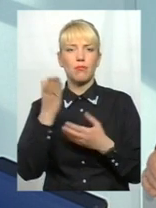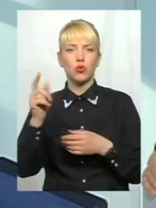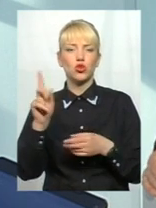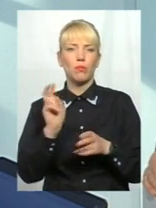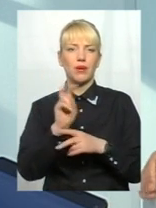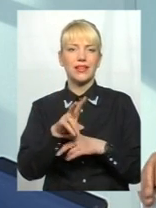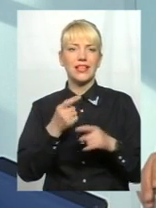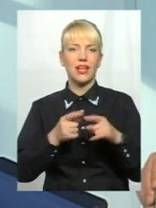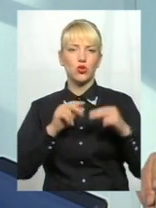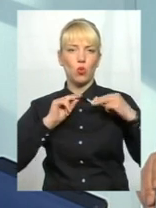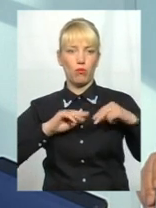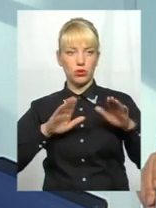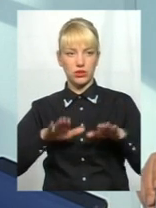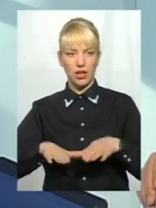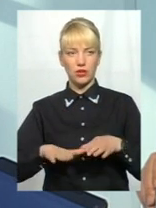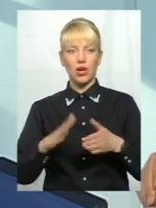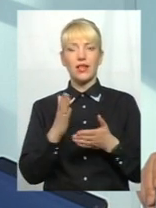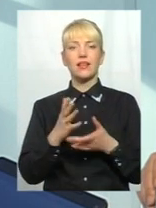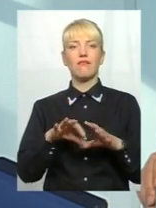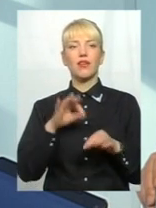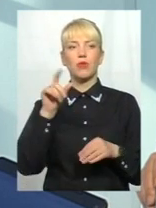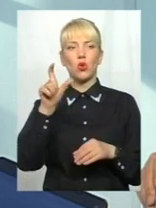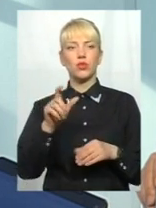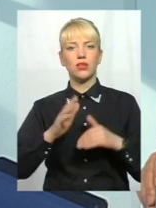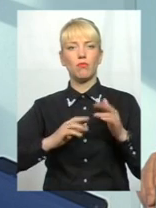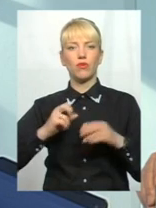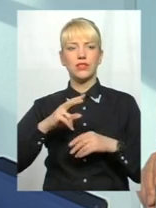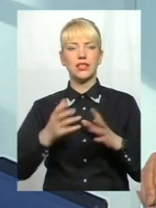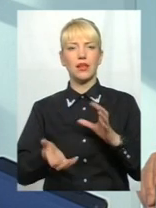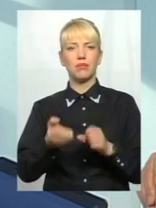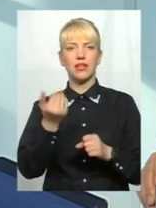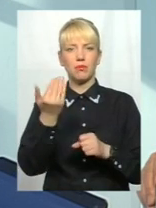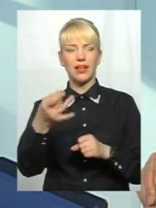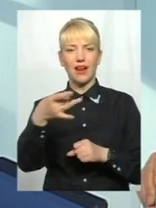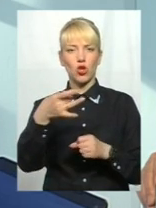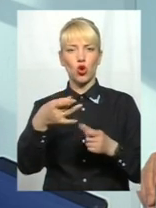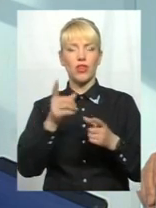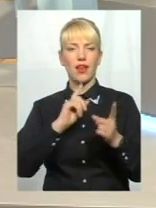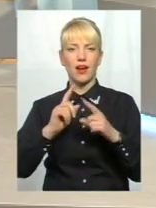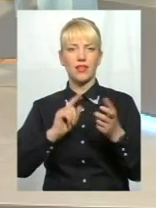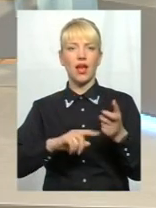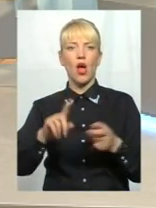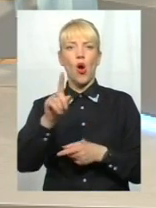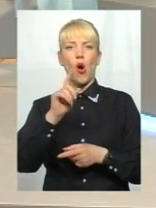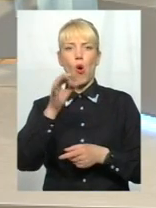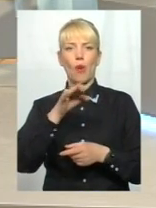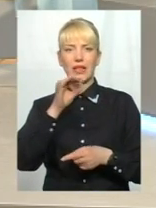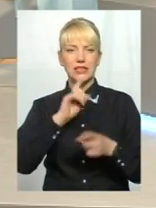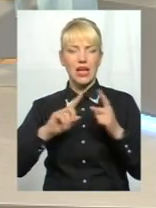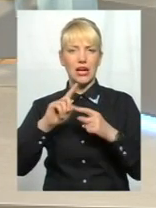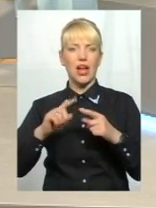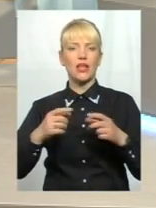посаду. Є вибрана людина професійна, підтримує її районна рада, обласна рада, колектив,